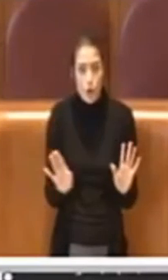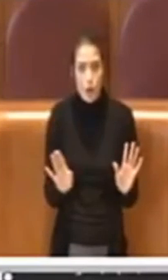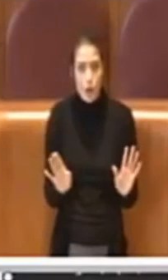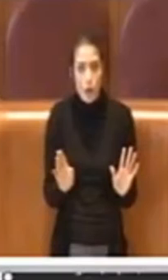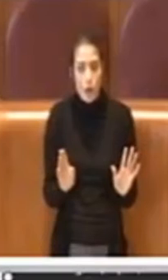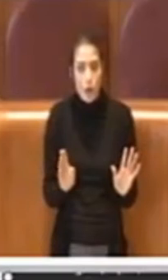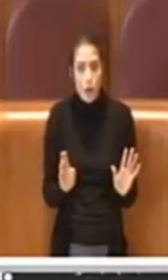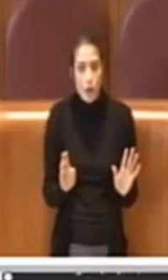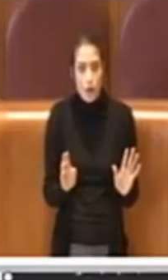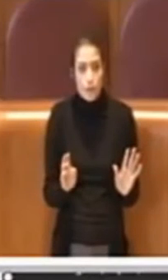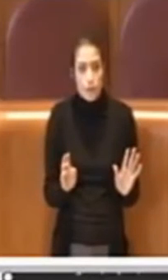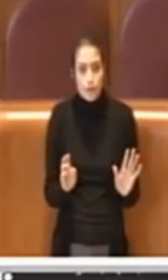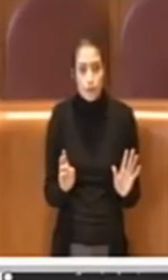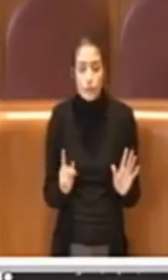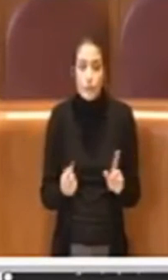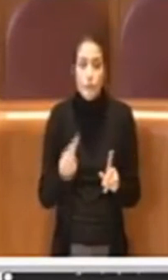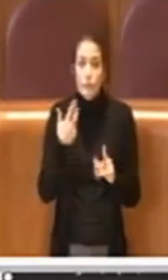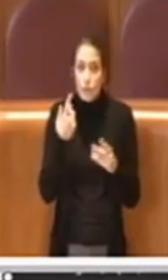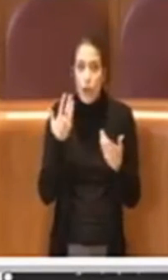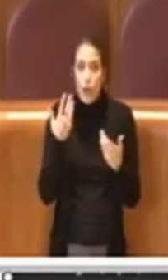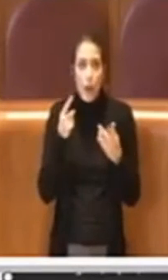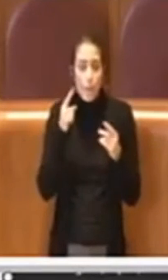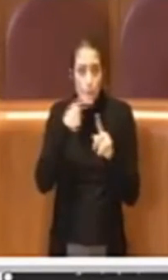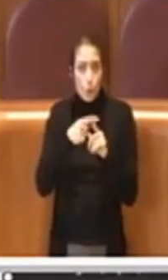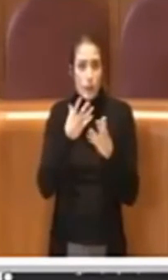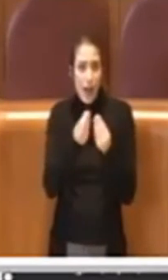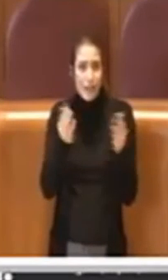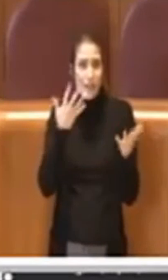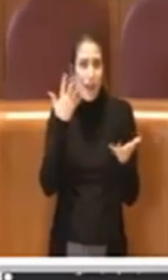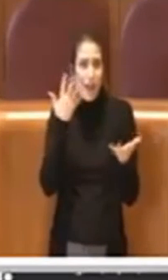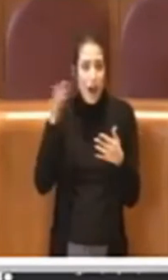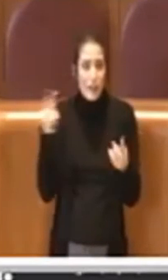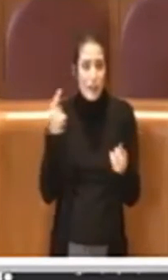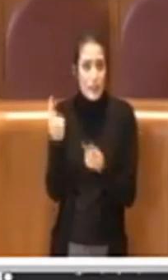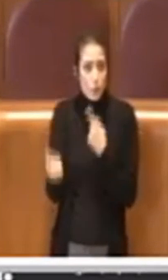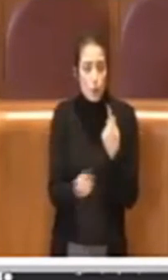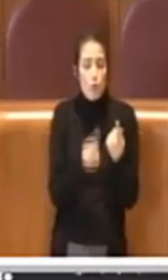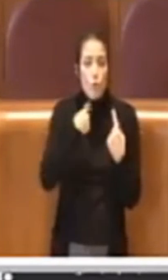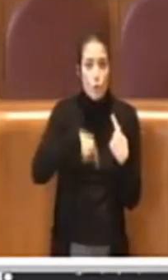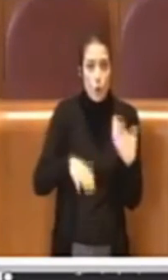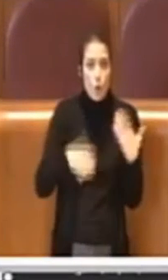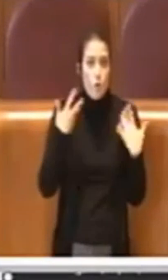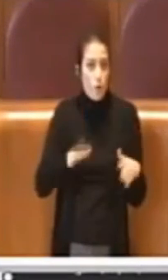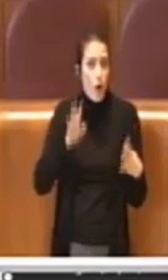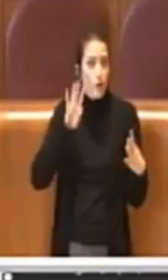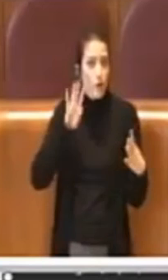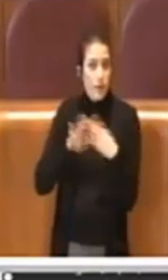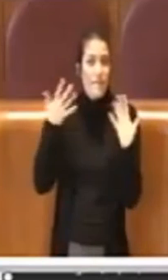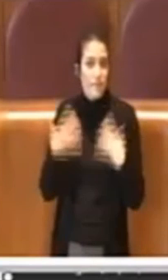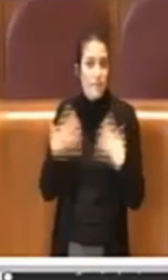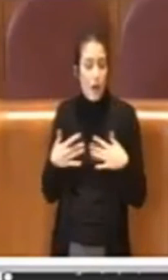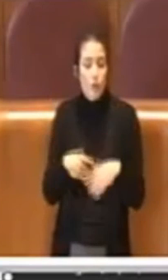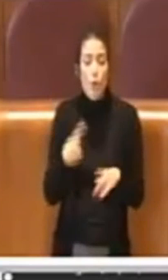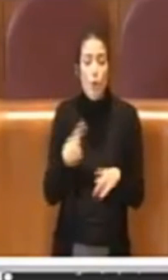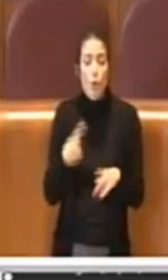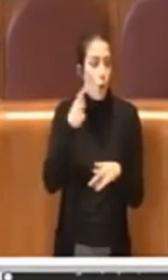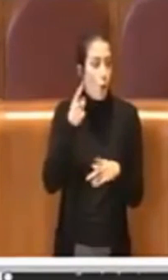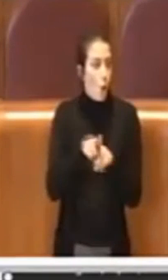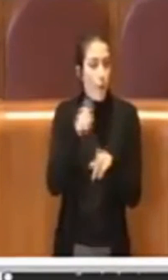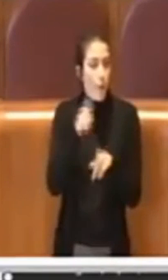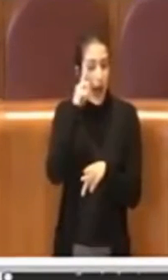realtà rispetto a tante altre questioni che noi abbiamo affrontato, come per esempio,